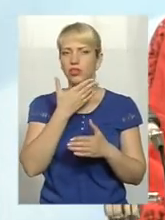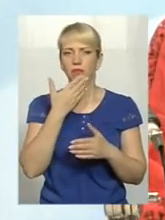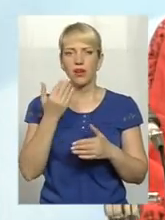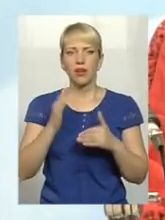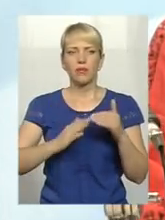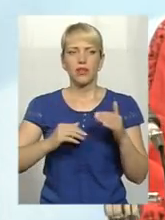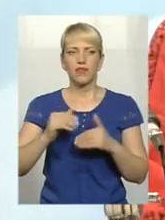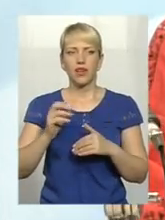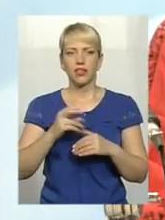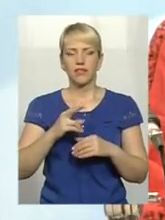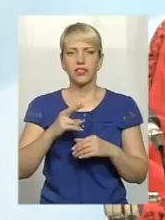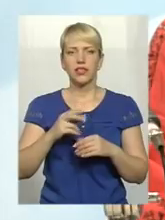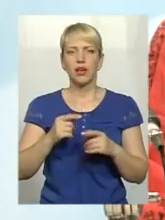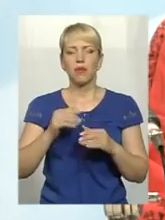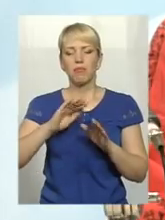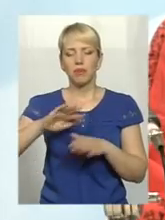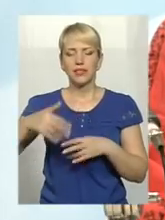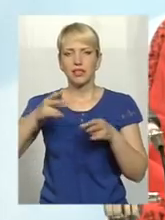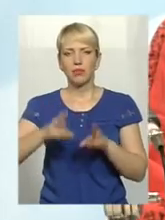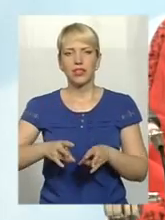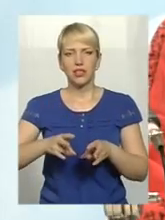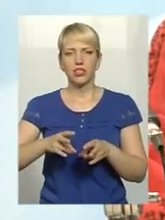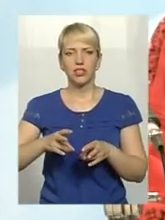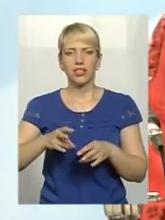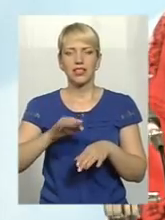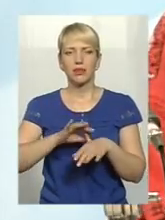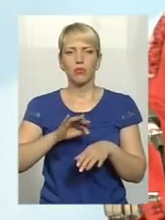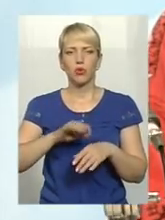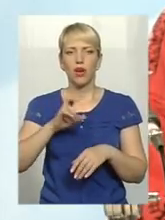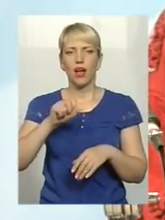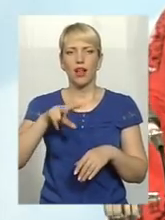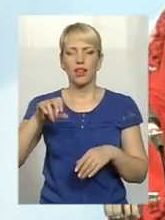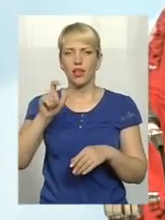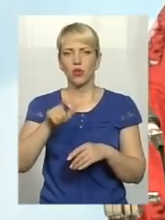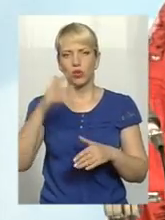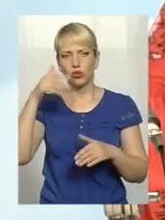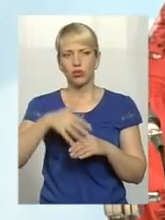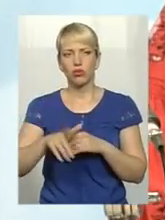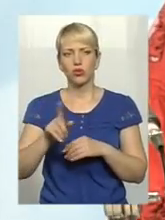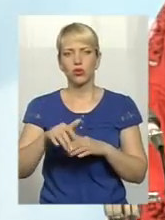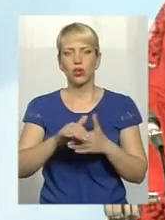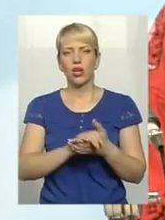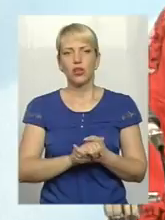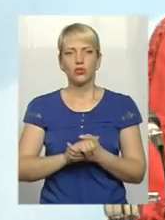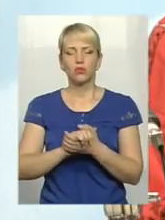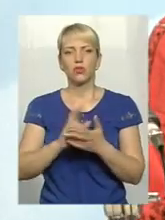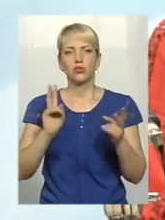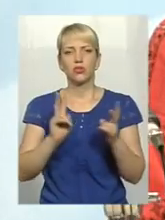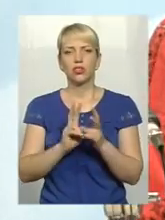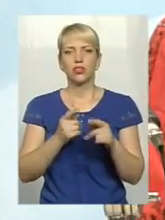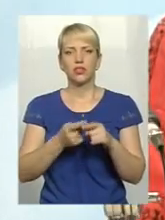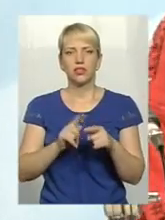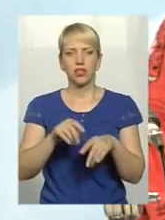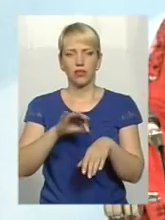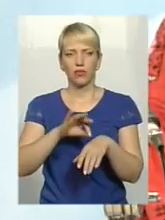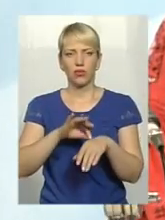посттравматичному синдромі, але вони розуміють, що суспільство, воно зустрінеться з цим синдромом, хоче воно